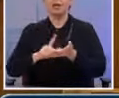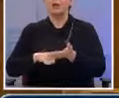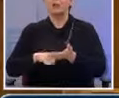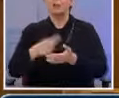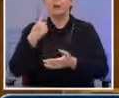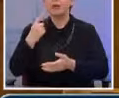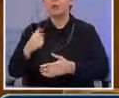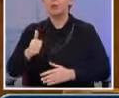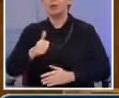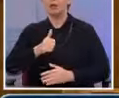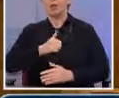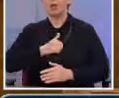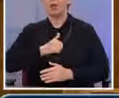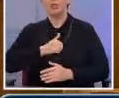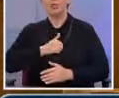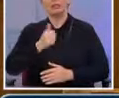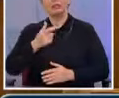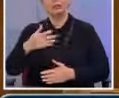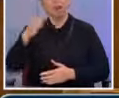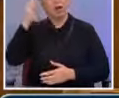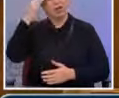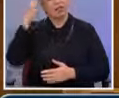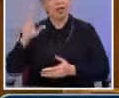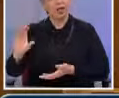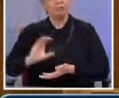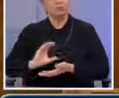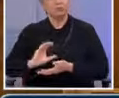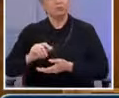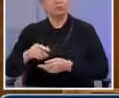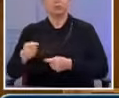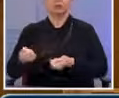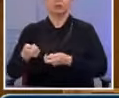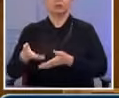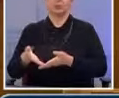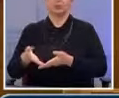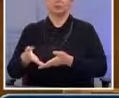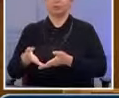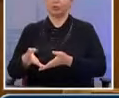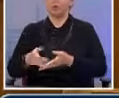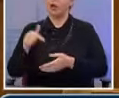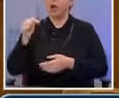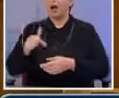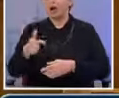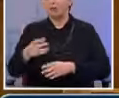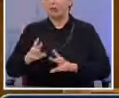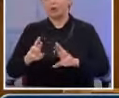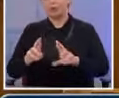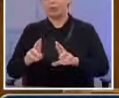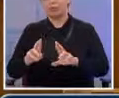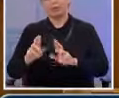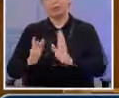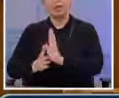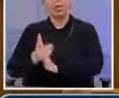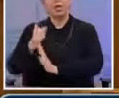αντιστροφή της αρνητικής τάσης των τελευταίων ετών και ισχυρή ενίσχυση των ιδιωτικών επενδύσεων της τάξης του 11